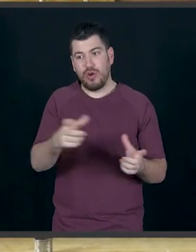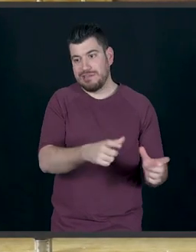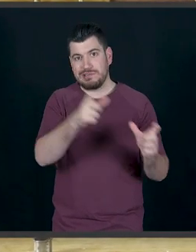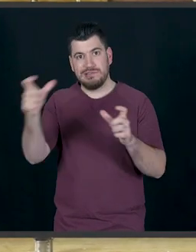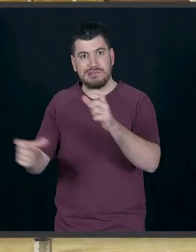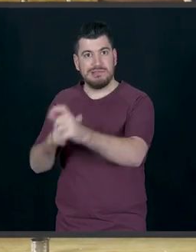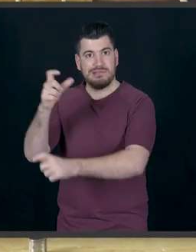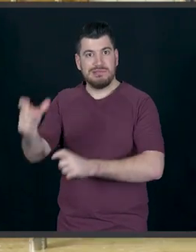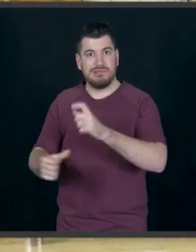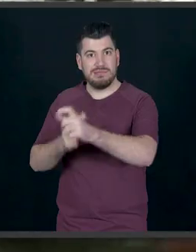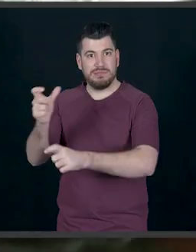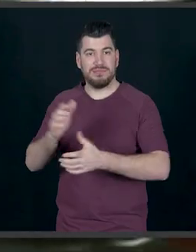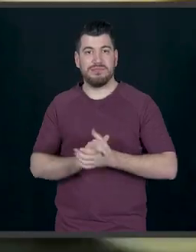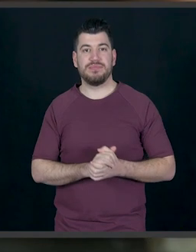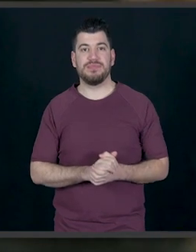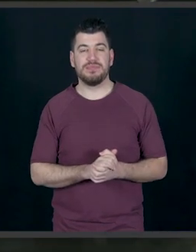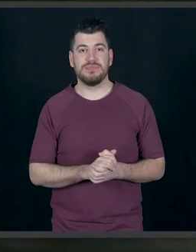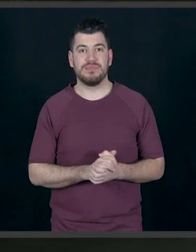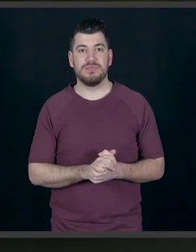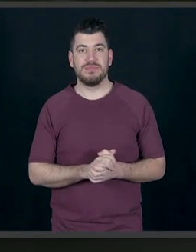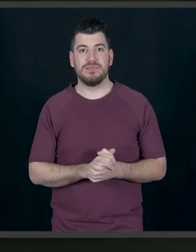ρίχνω μέσα. Πάμε για το πρώτο.